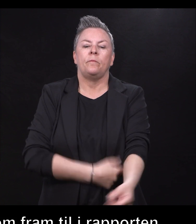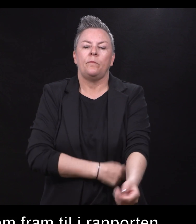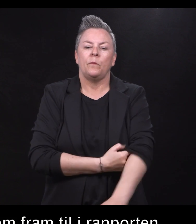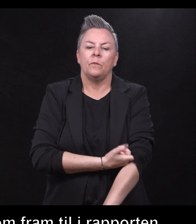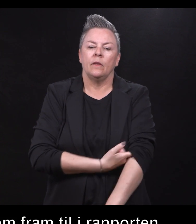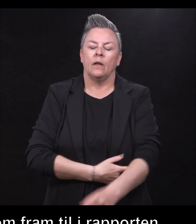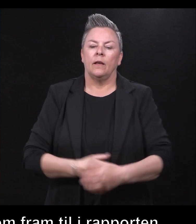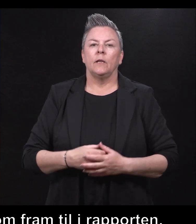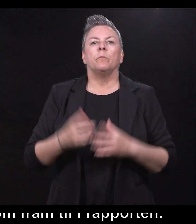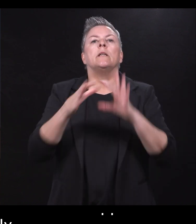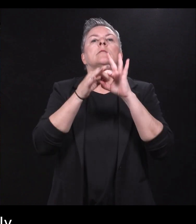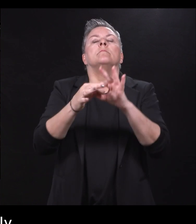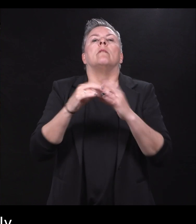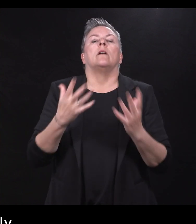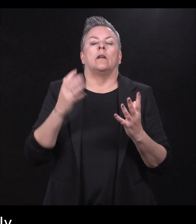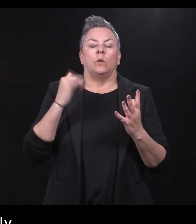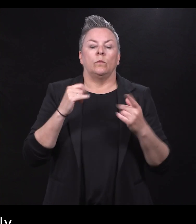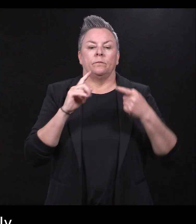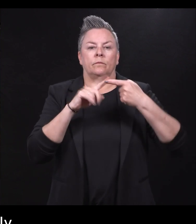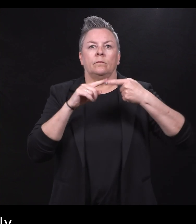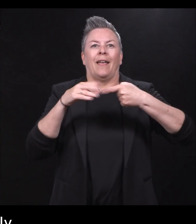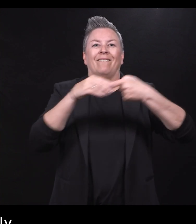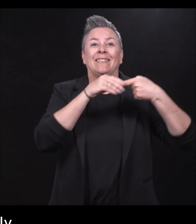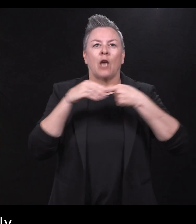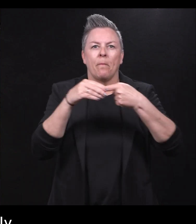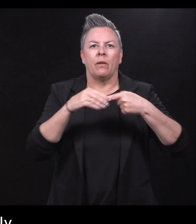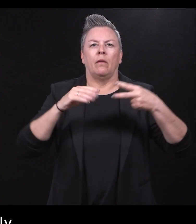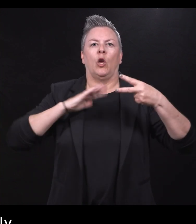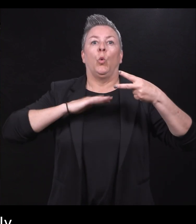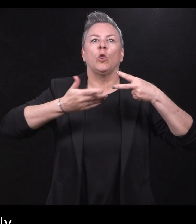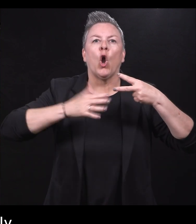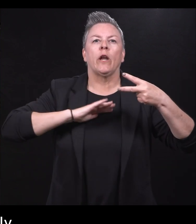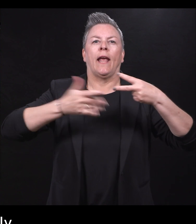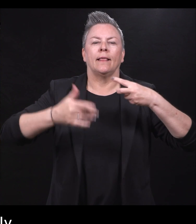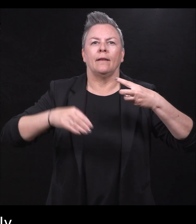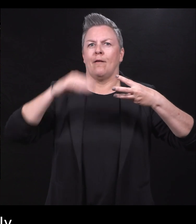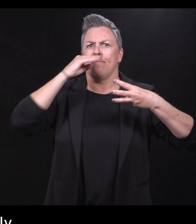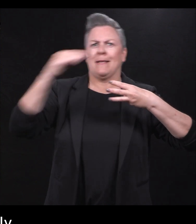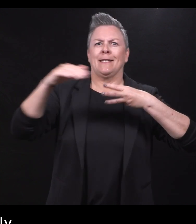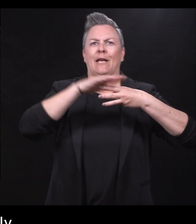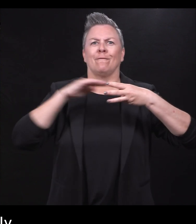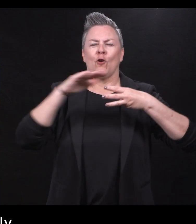Men det går på blant annet vennskap, utholdenhet, mestringsfølelse,